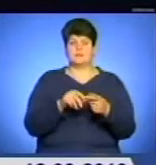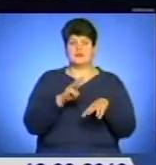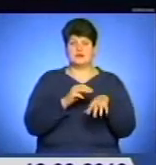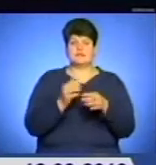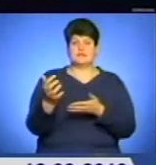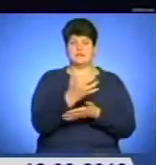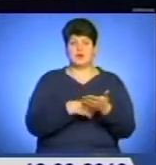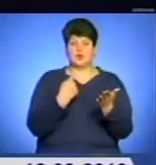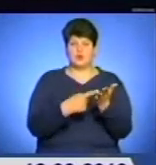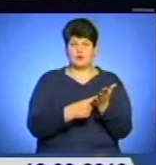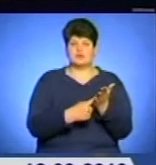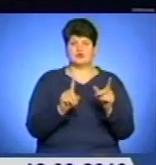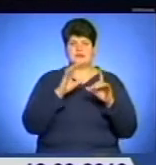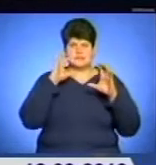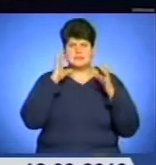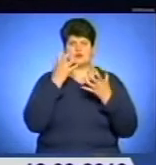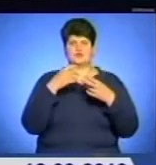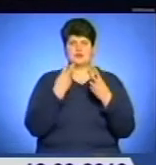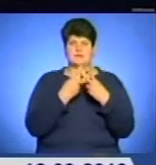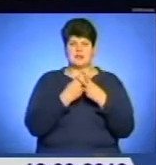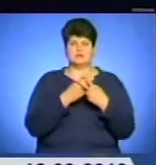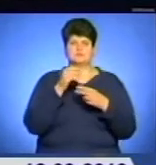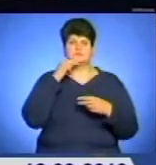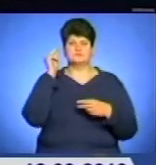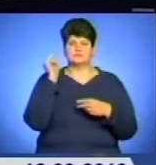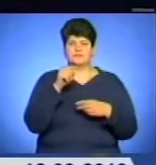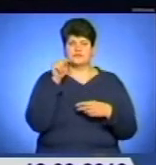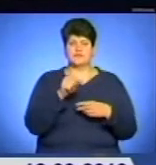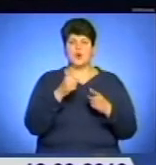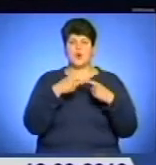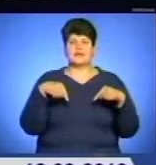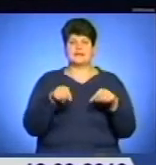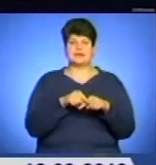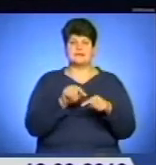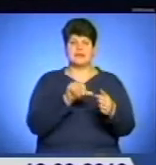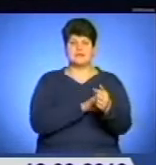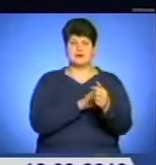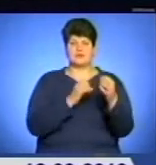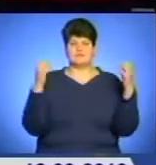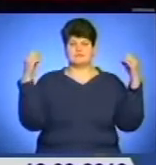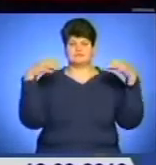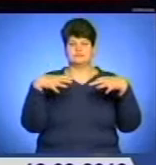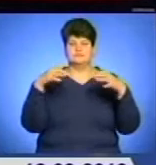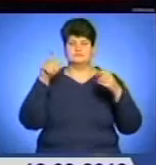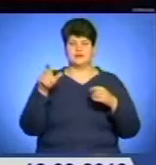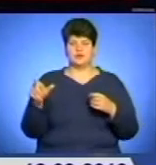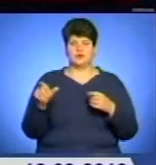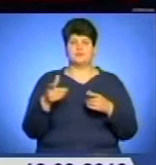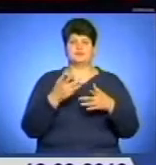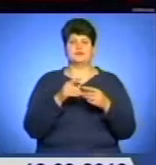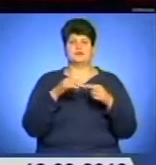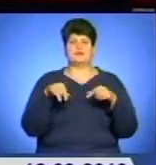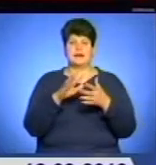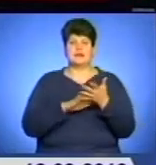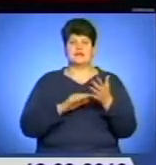щодо ще одного серйозного кримінального обвинувачення – організації «Наркопритону». Відоматеріал сектору зв'язків з громадськістю